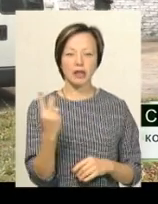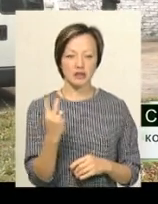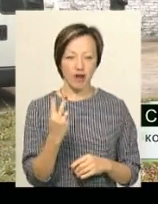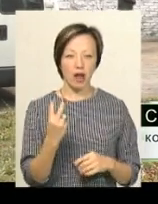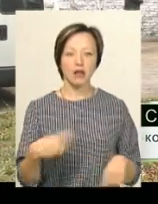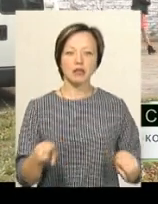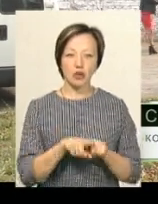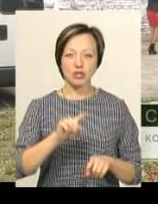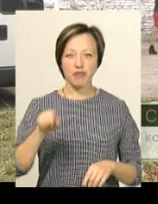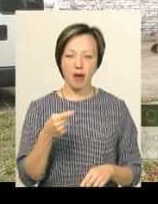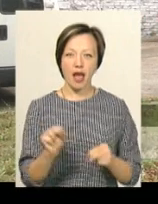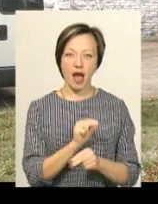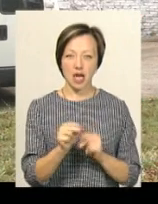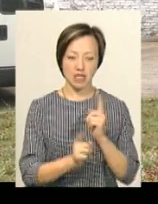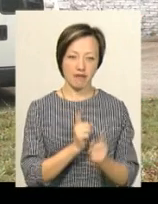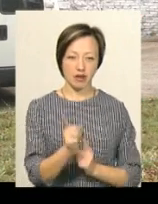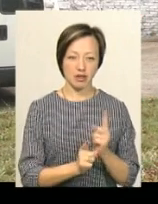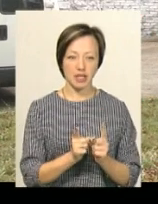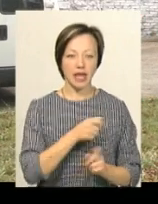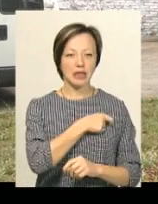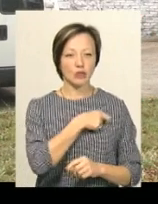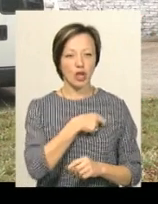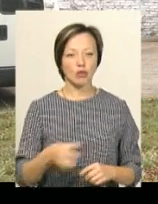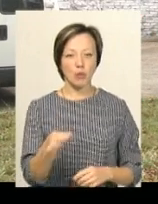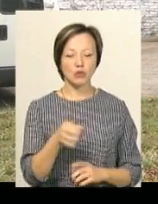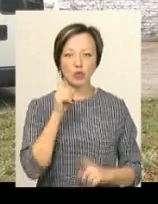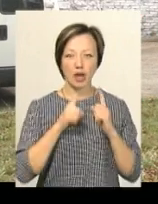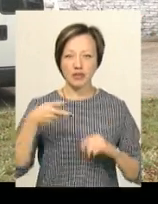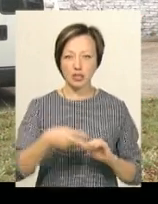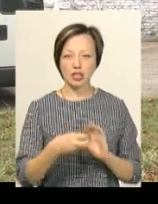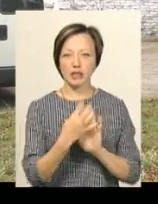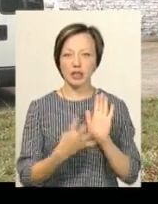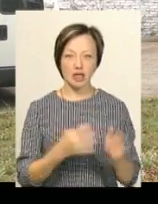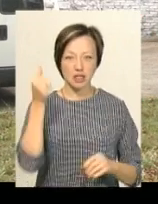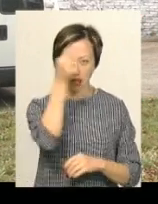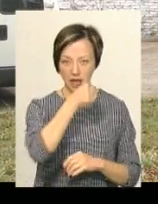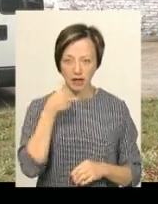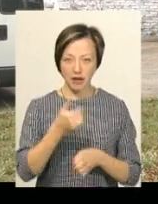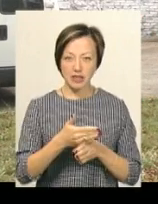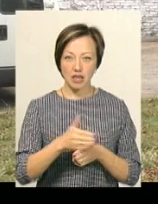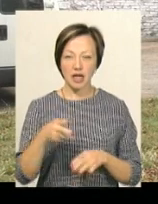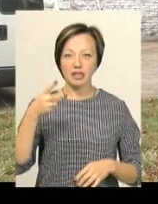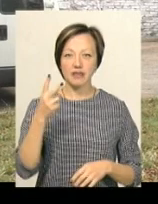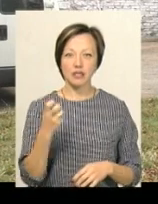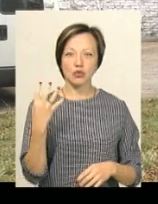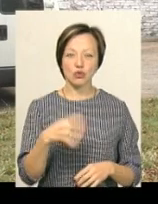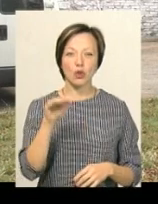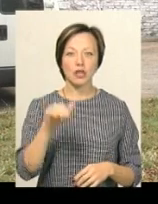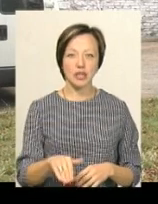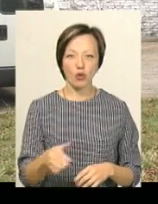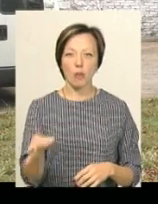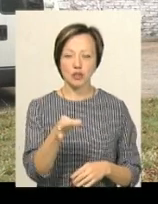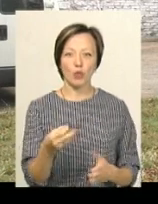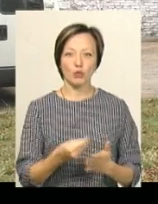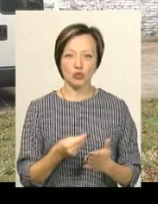також вимагає реставрації. Депутати обласної ради на 2019 рік виділяють 240 тисяч з